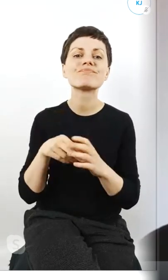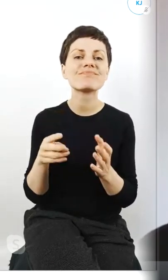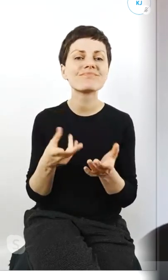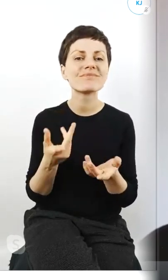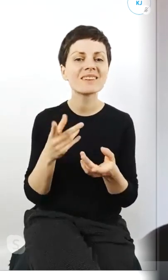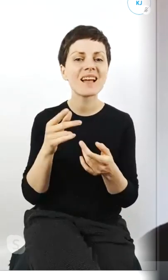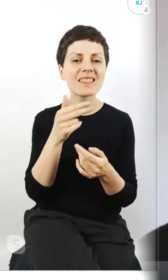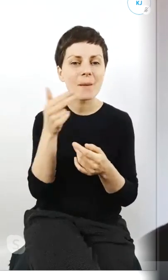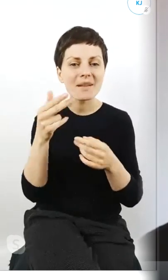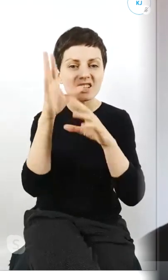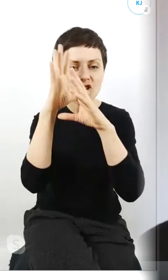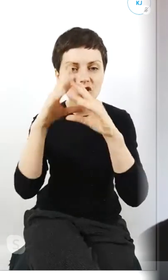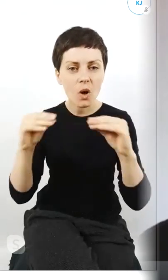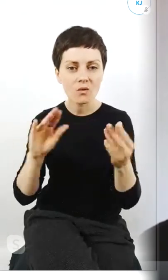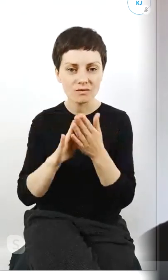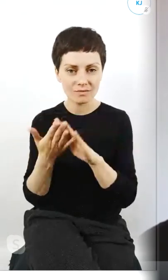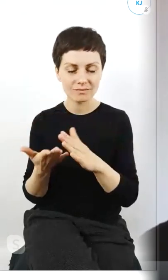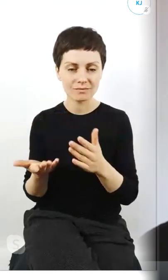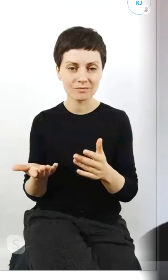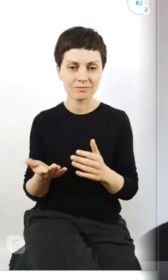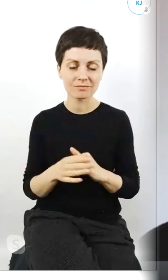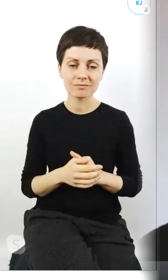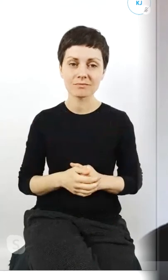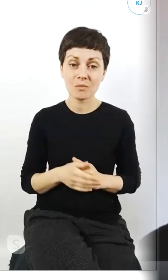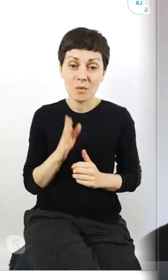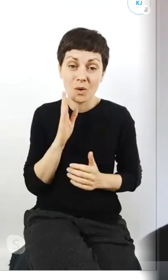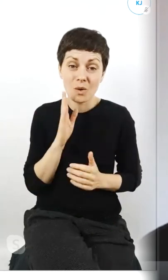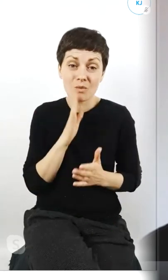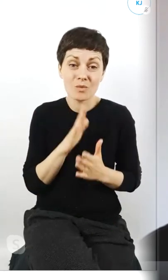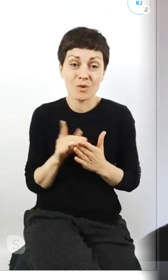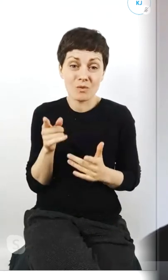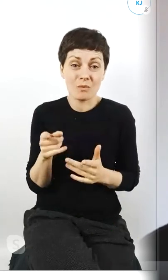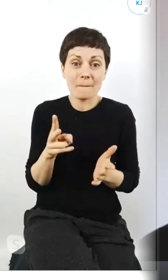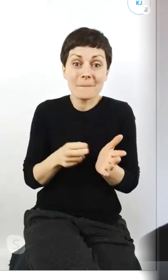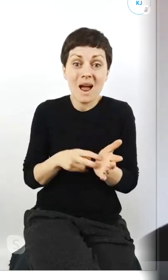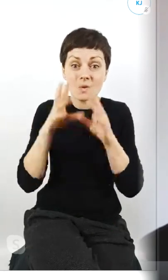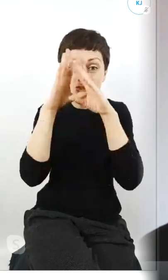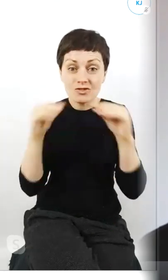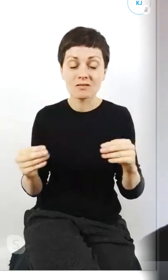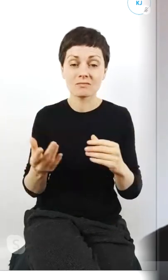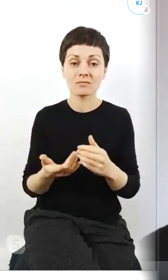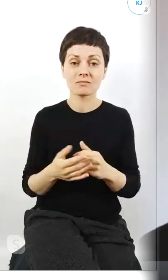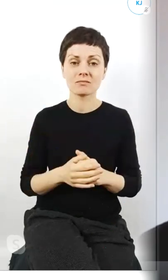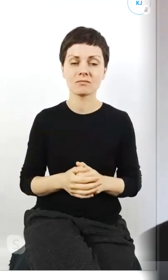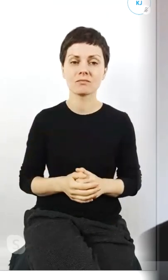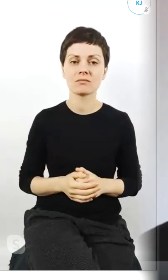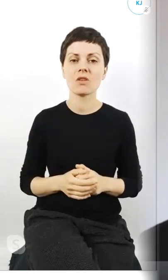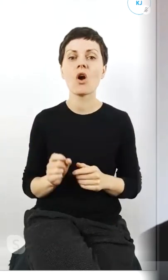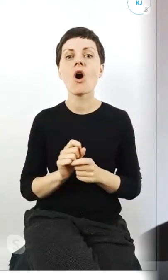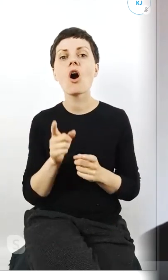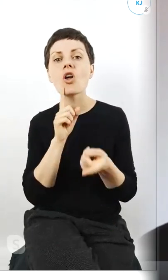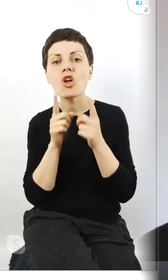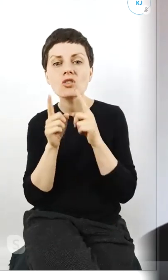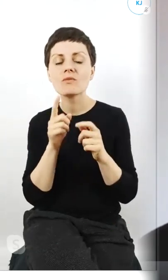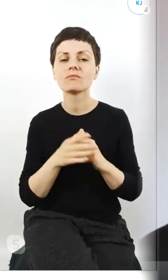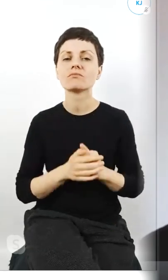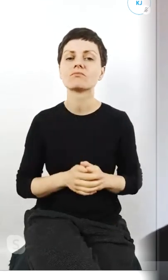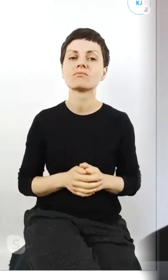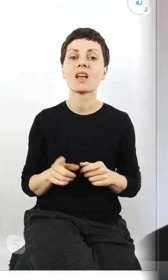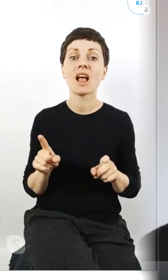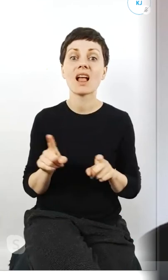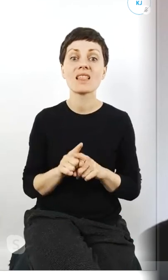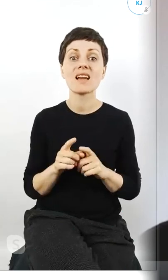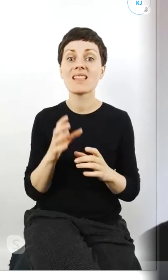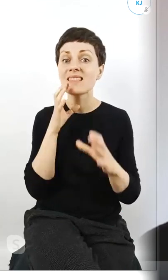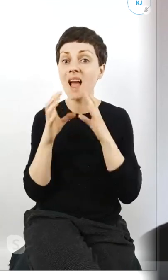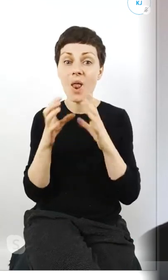mówimy o szacunku po prostu najzwyczajniej brakuje szacunku do rozmawiania i przede wszystkim dialogu